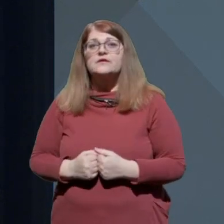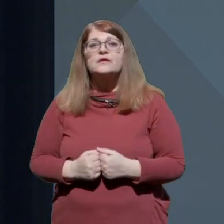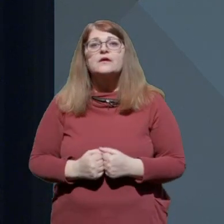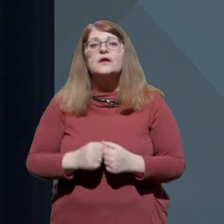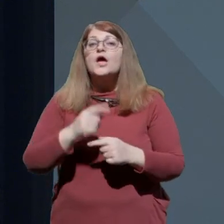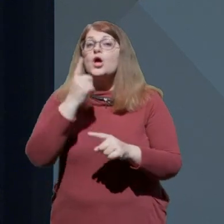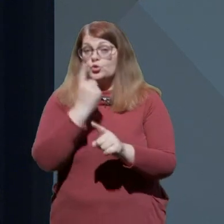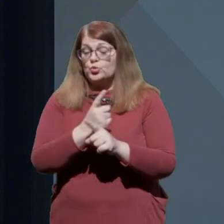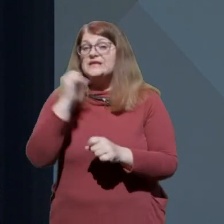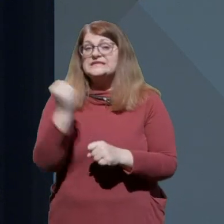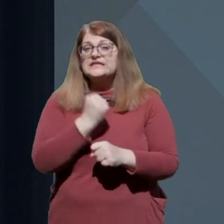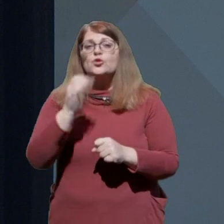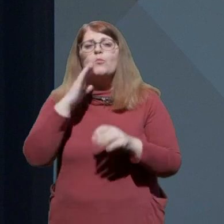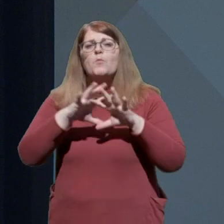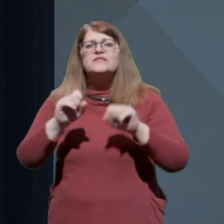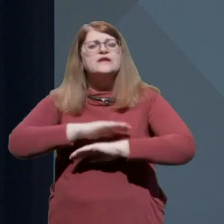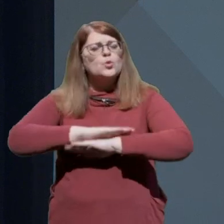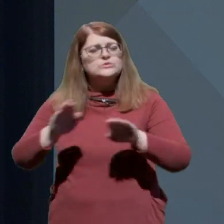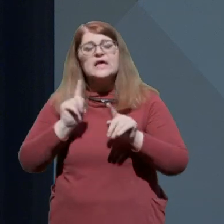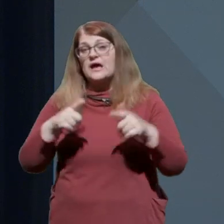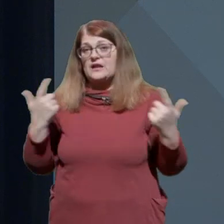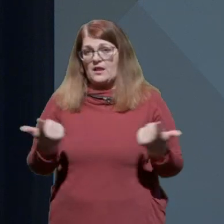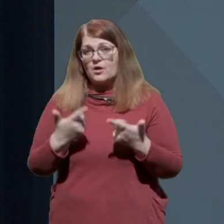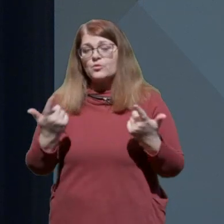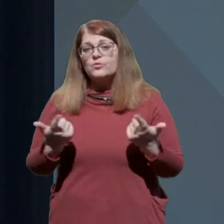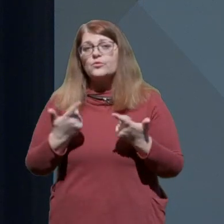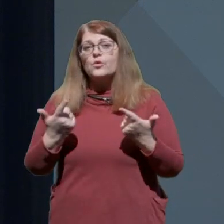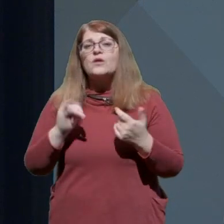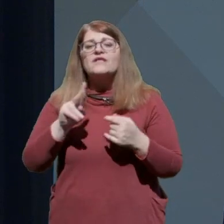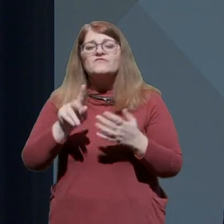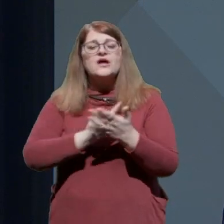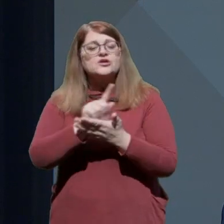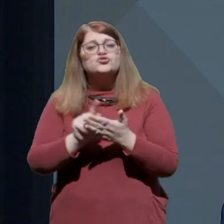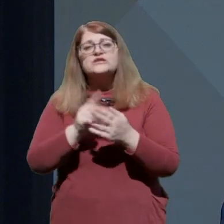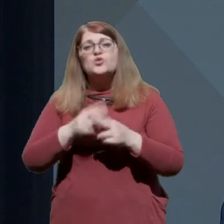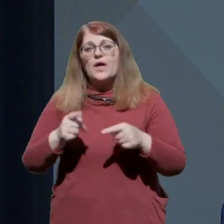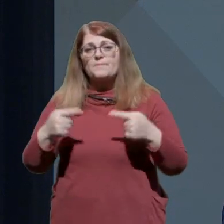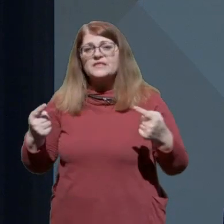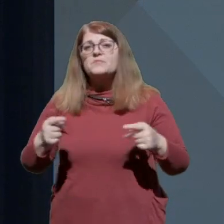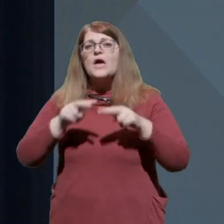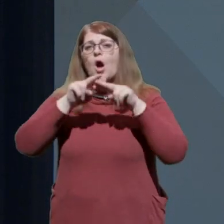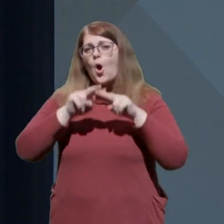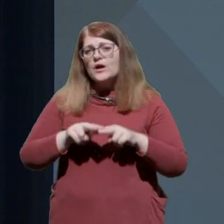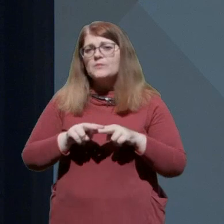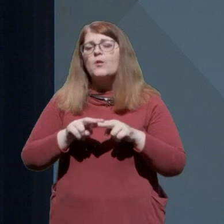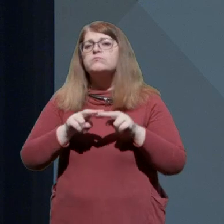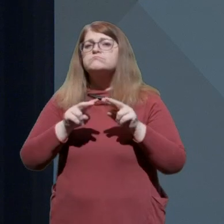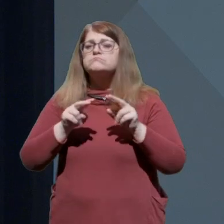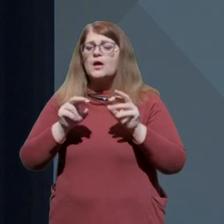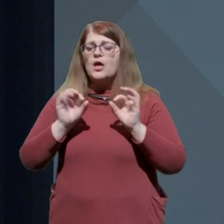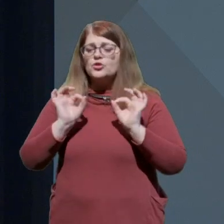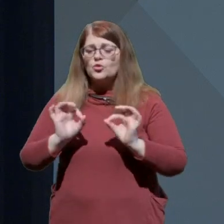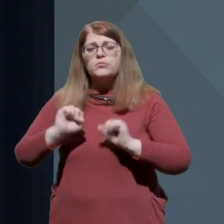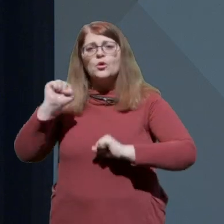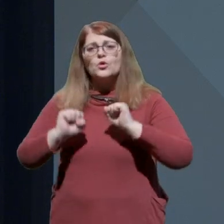bomo naredili vse, kar je v naši moči, da v času epidemije ohranimo potencijale našega gospodarstva,